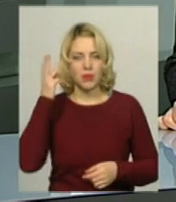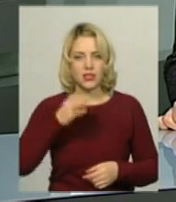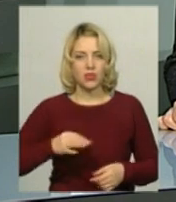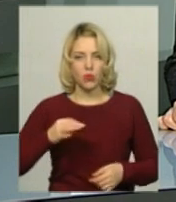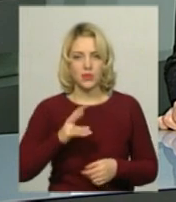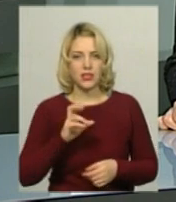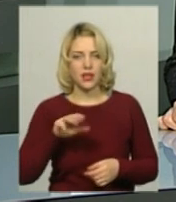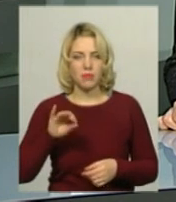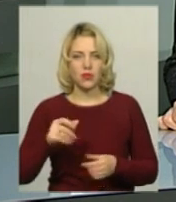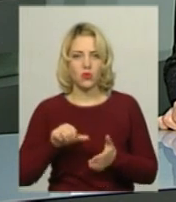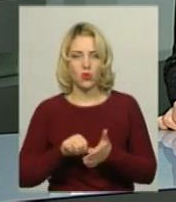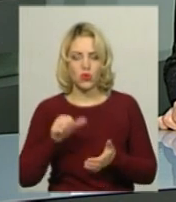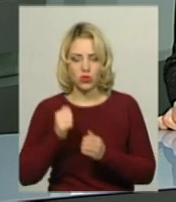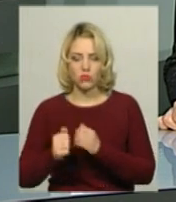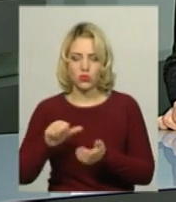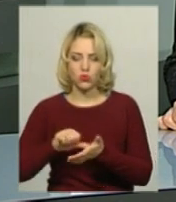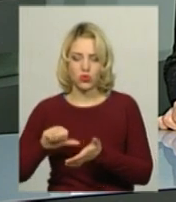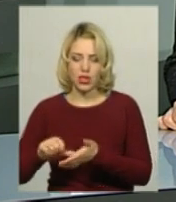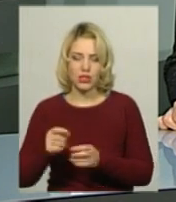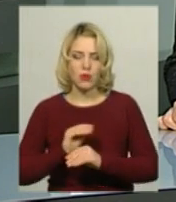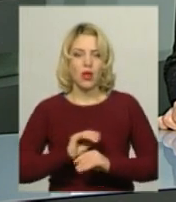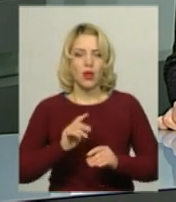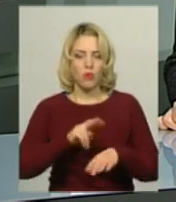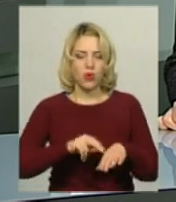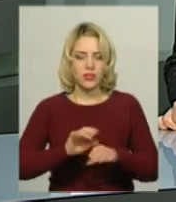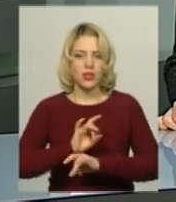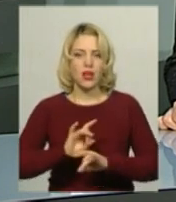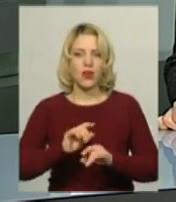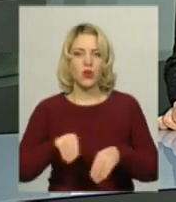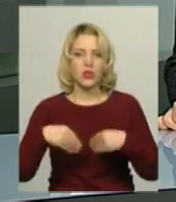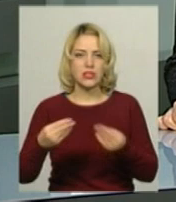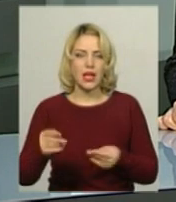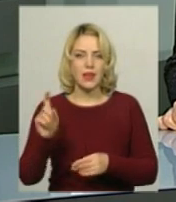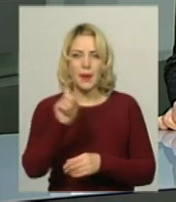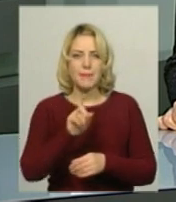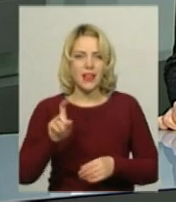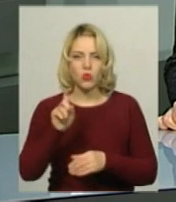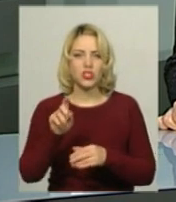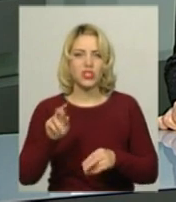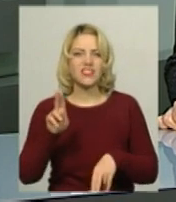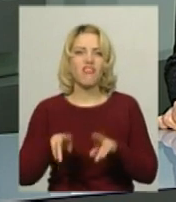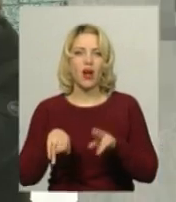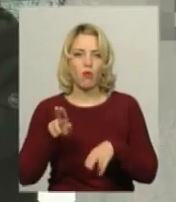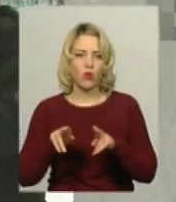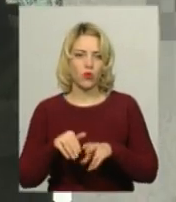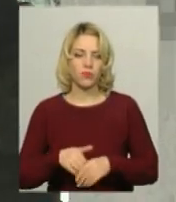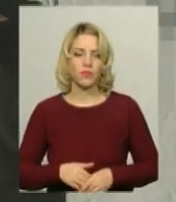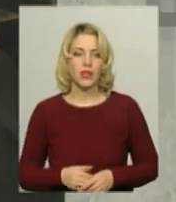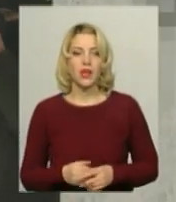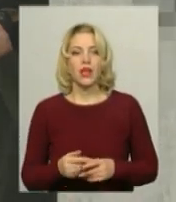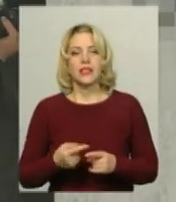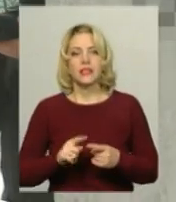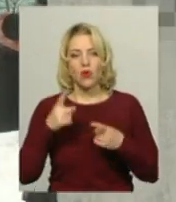Кемінь. Кожному з учасників поліцейські роздали балончики з фарбою. Для чого бачила наша знімальна група. Це